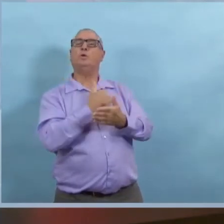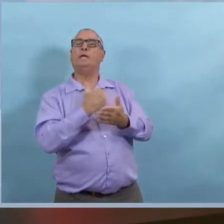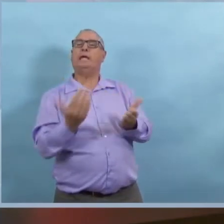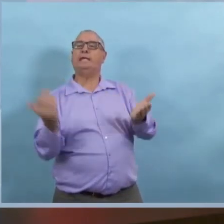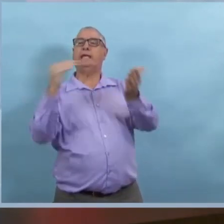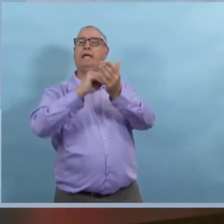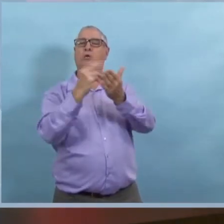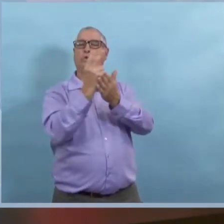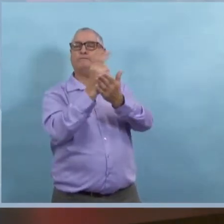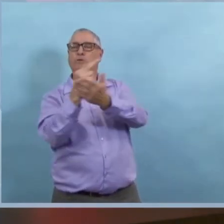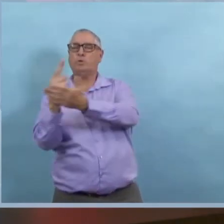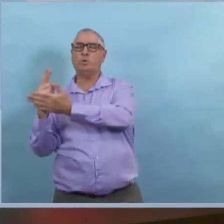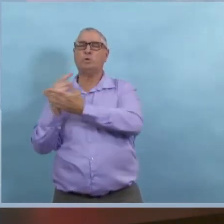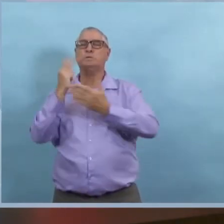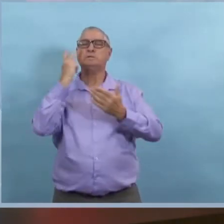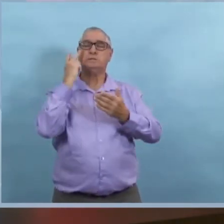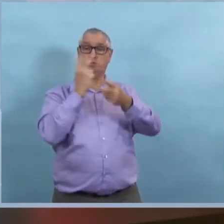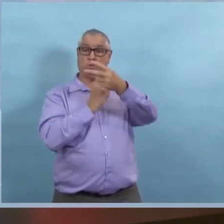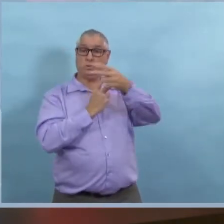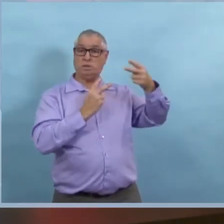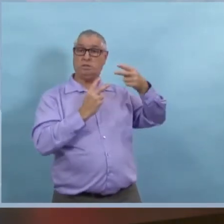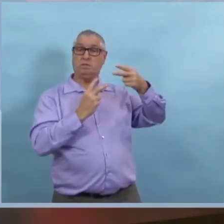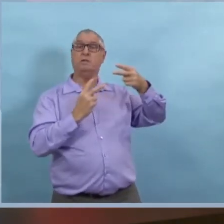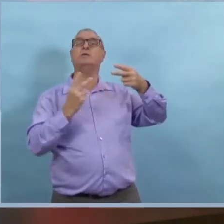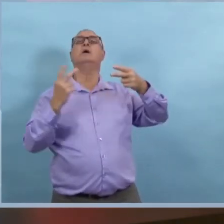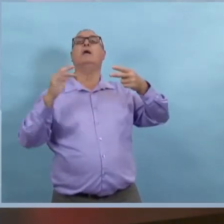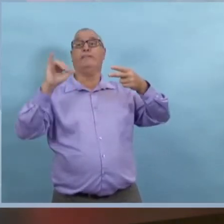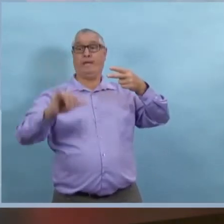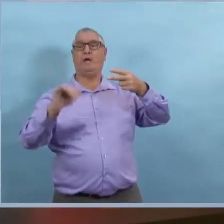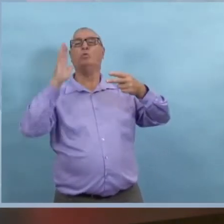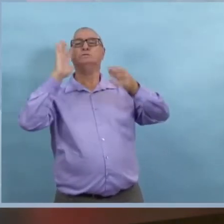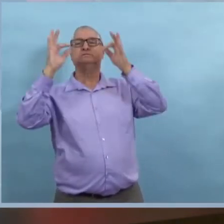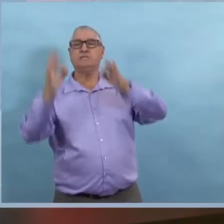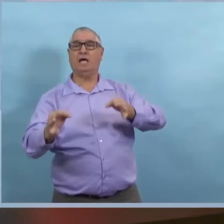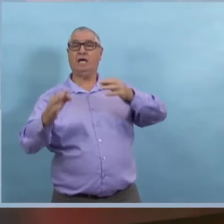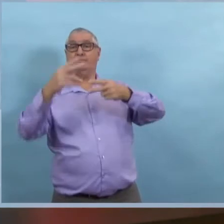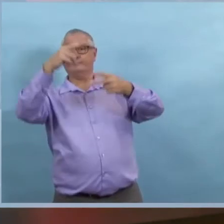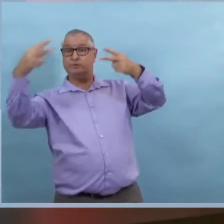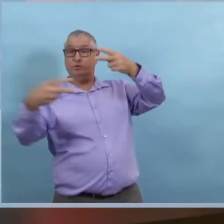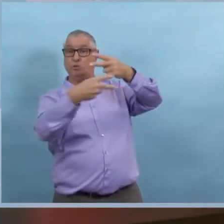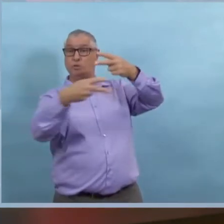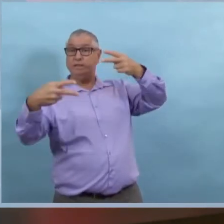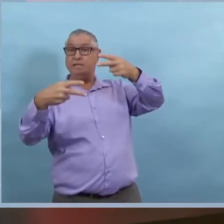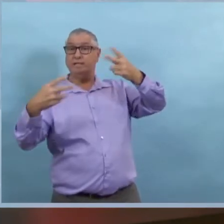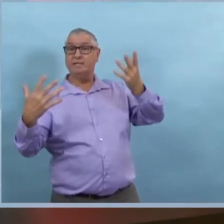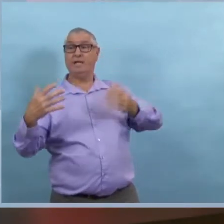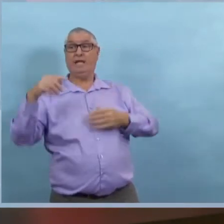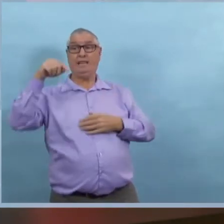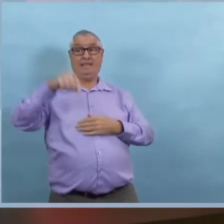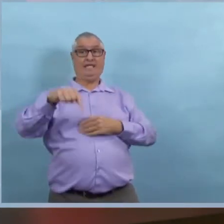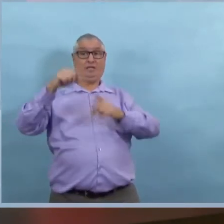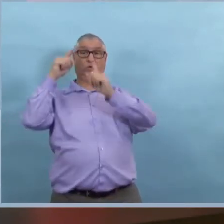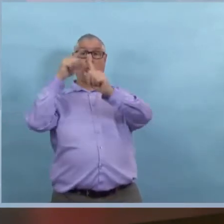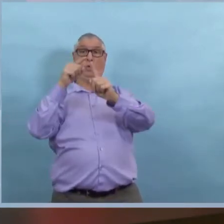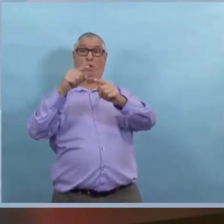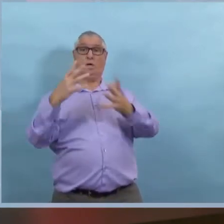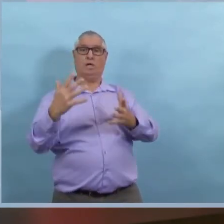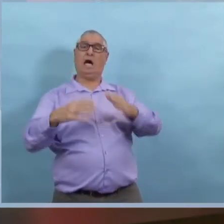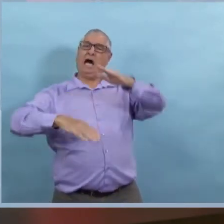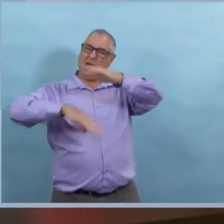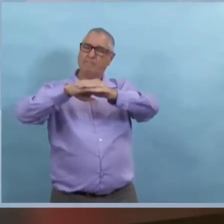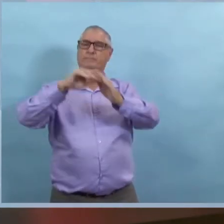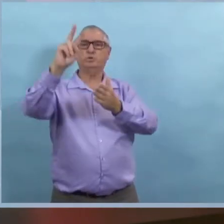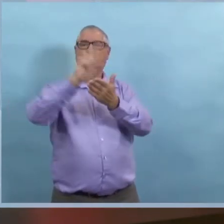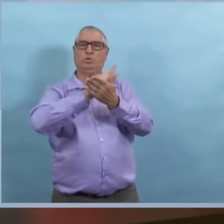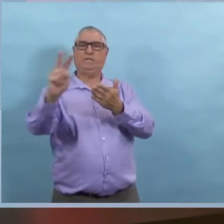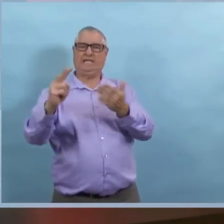mesures sont en place pour deux semaines. Au bout des deux semaines, soit on va les prolonger, soit on va pouvoir annuler ces mesures supplémentaires. L'intention de